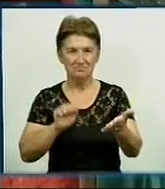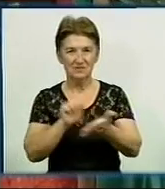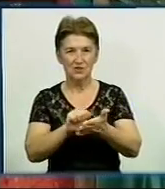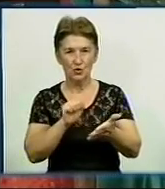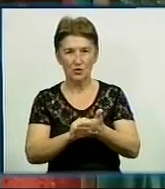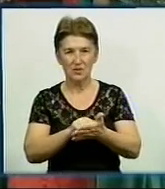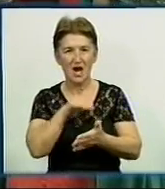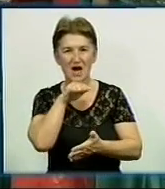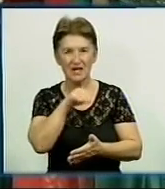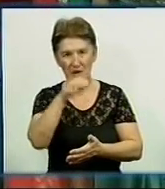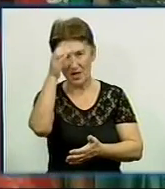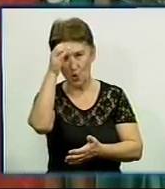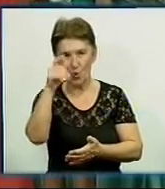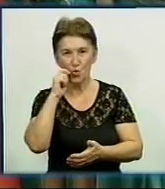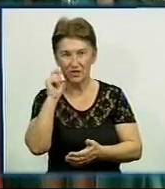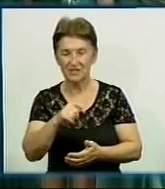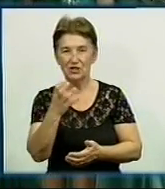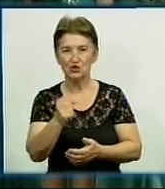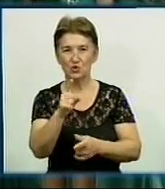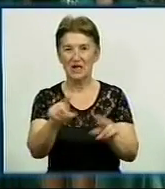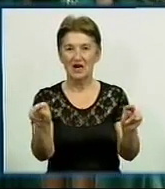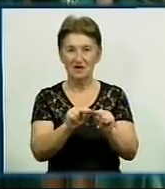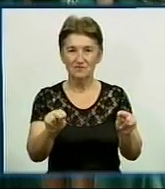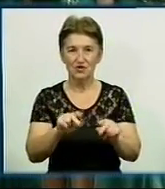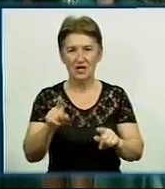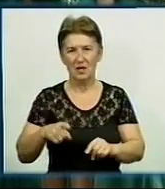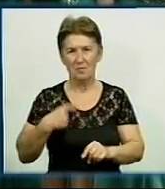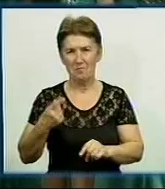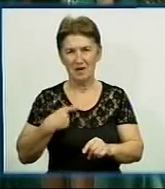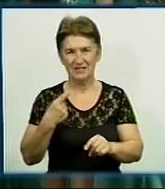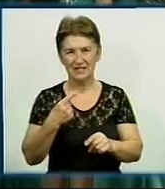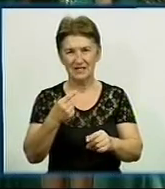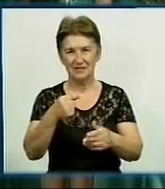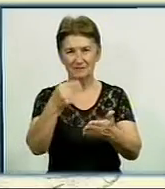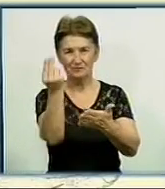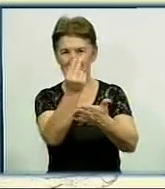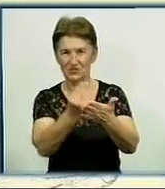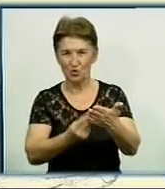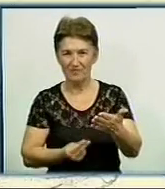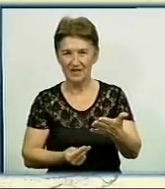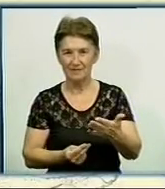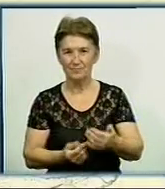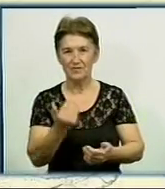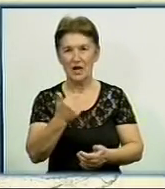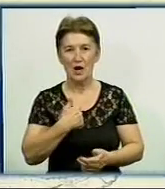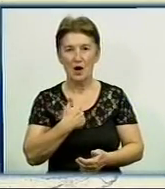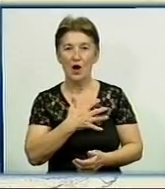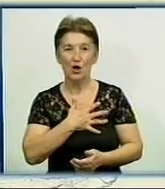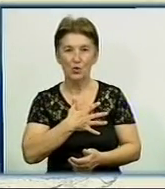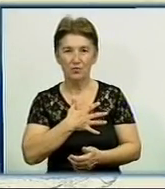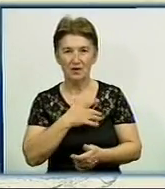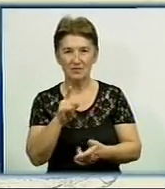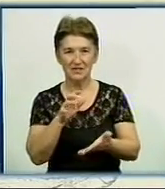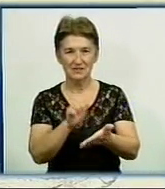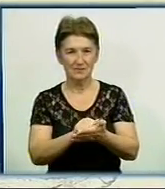академії наук України. А ще вона – учитель і мастер декоративно-вжиткового мистецтва. Моя улюблена справа – заняття